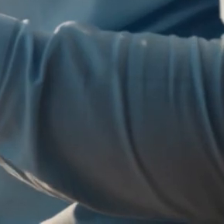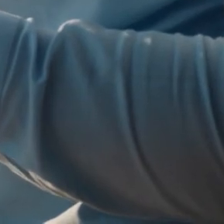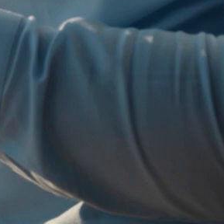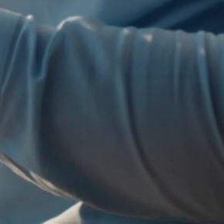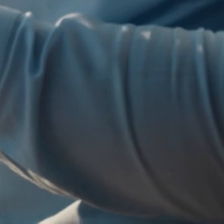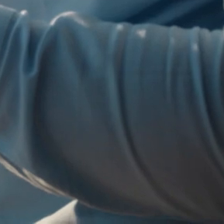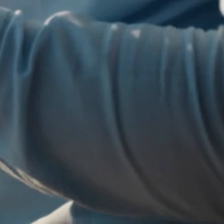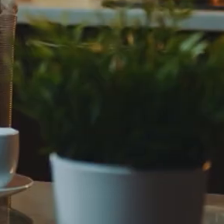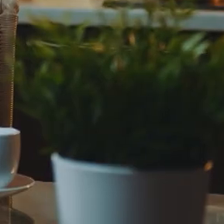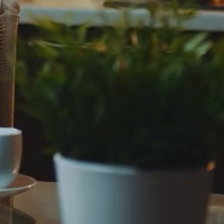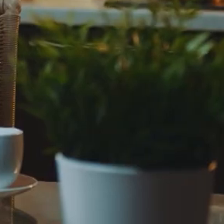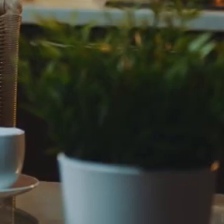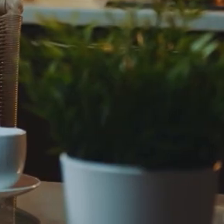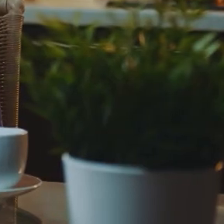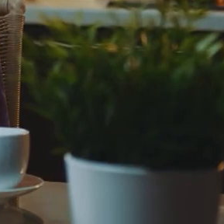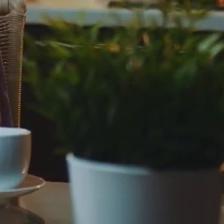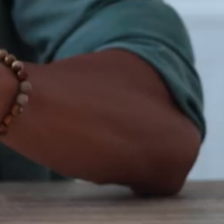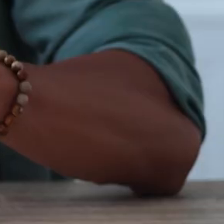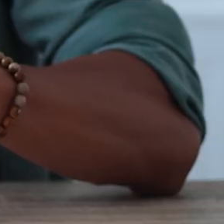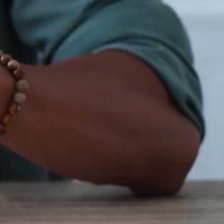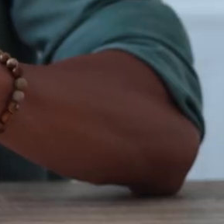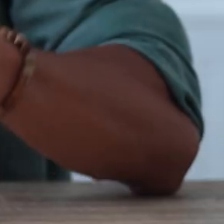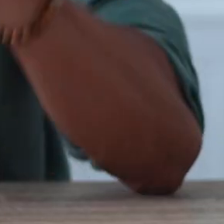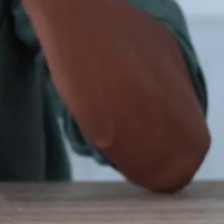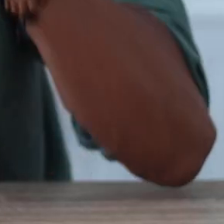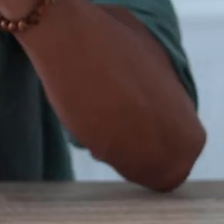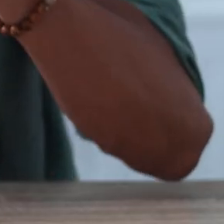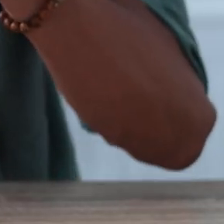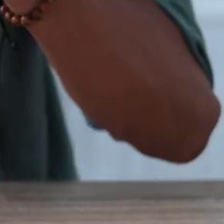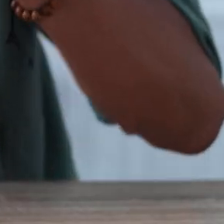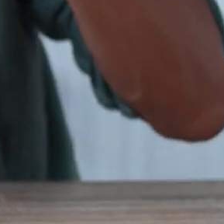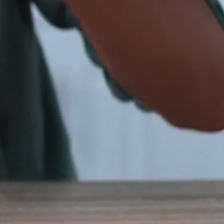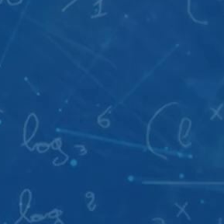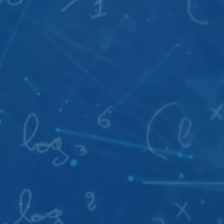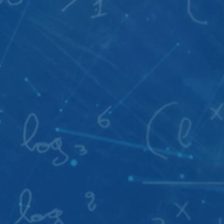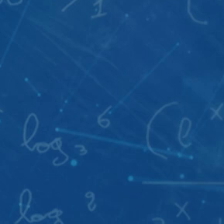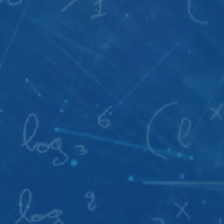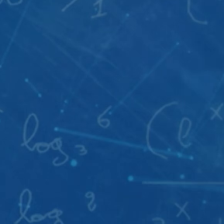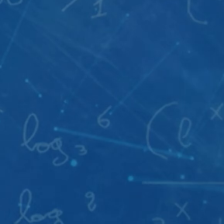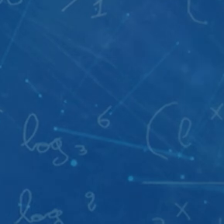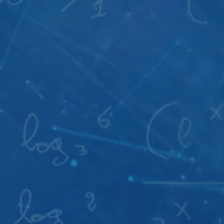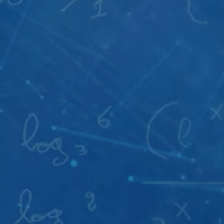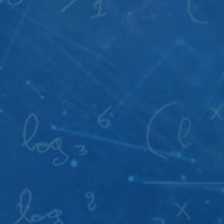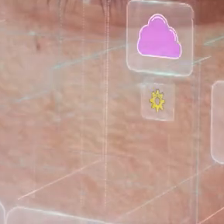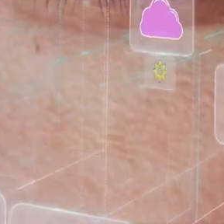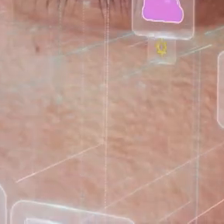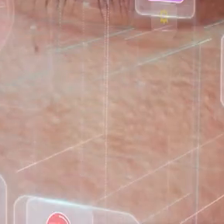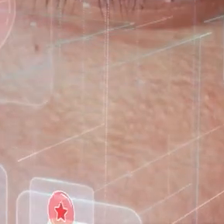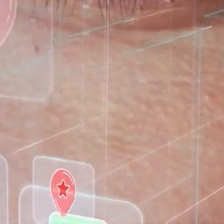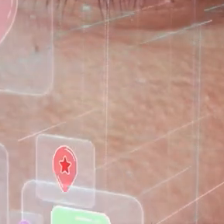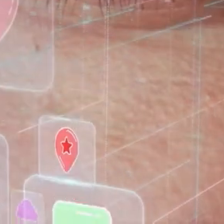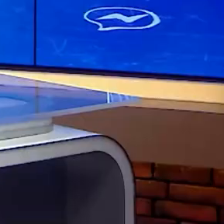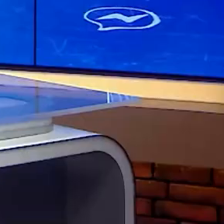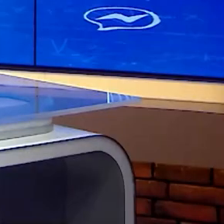яких ви, можливо, не хочете помічати. Хто такі тролі і боти? Вони можуть створювати 100 дописів за годину, що не